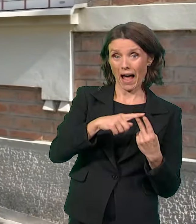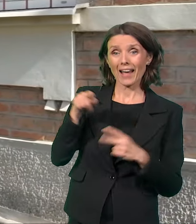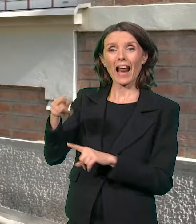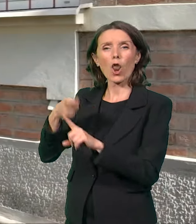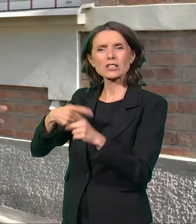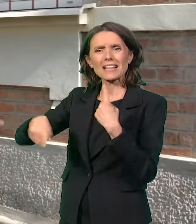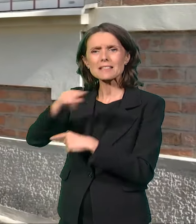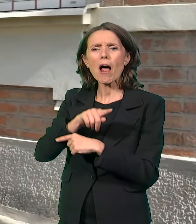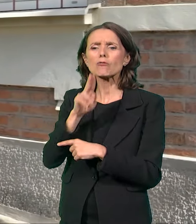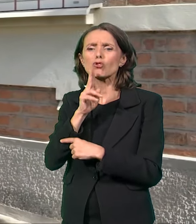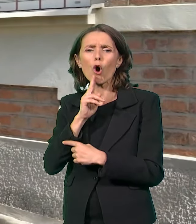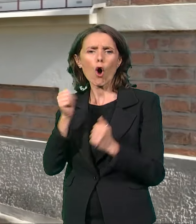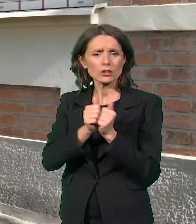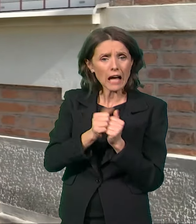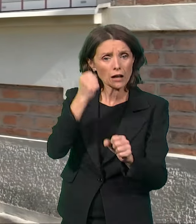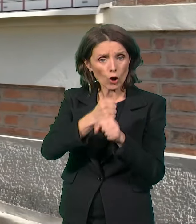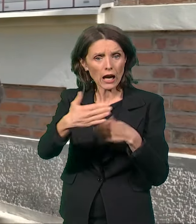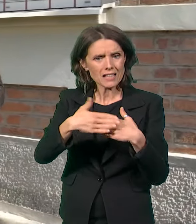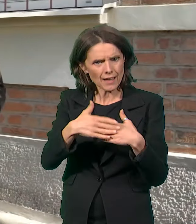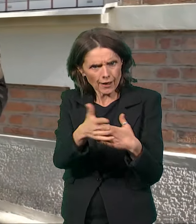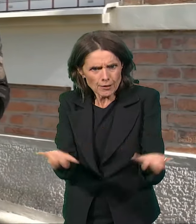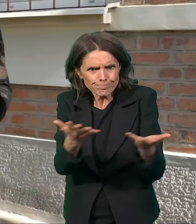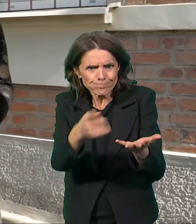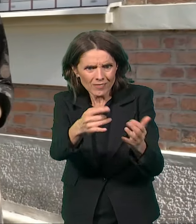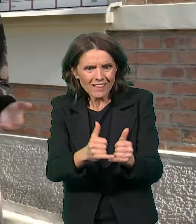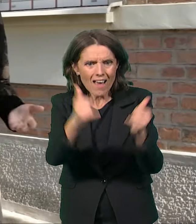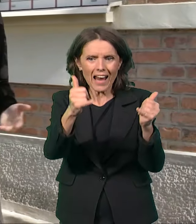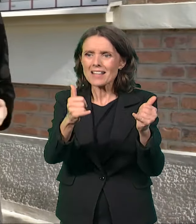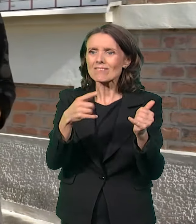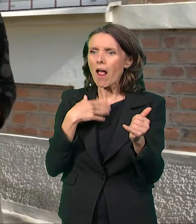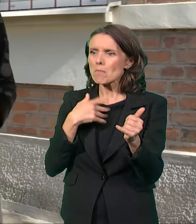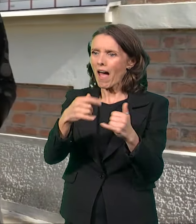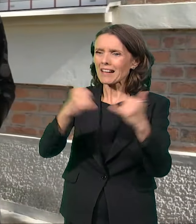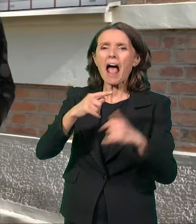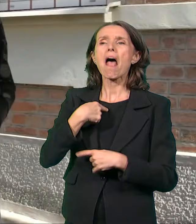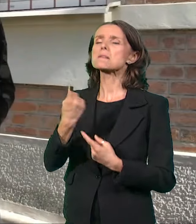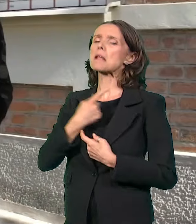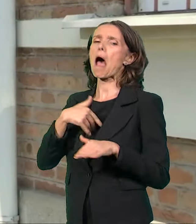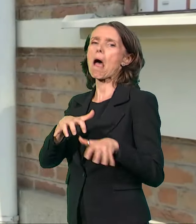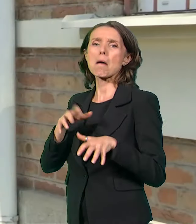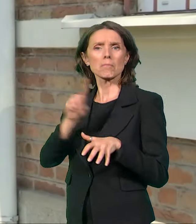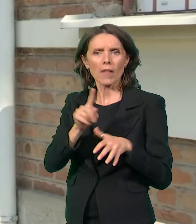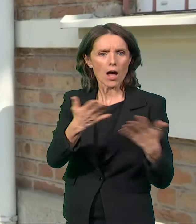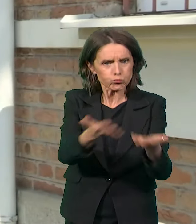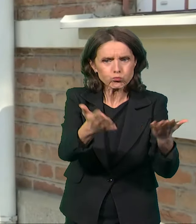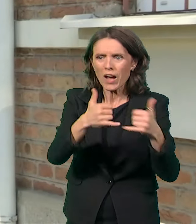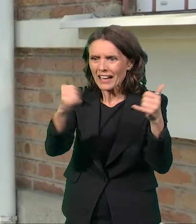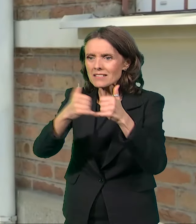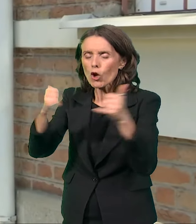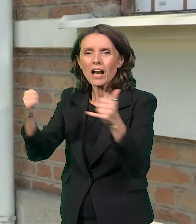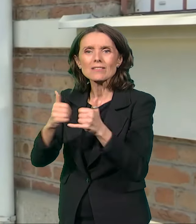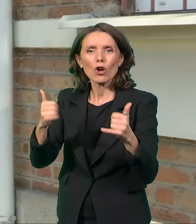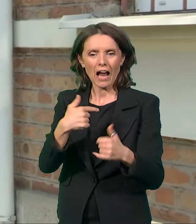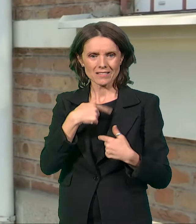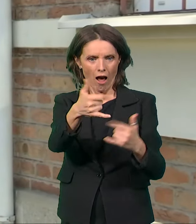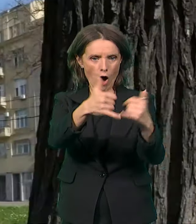razvije, da u njihovoj dobiti i sobstvenu dobitima. I tako unapređuju blagostanja čitavih krajeva i grada u koji